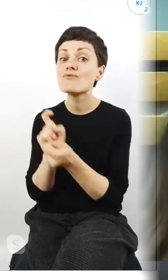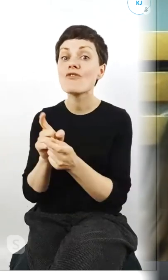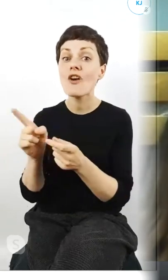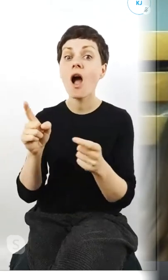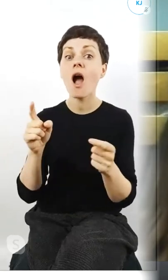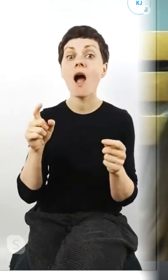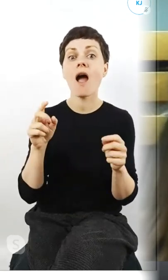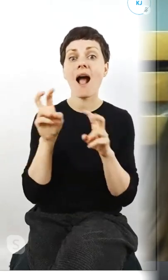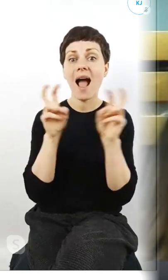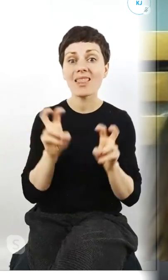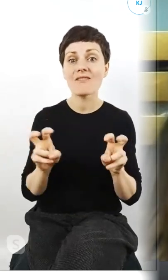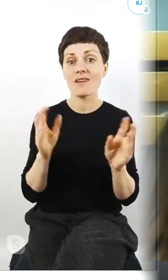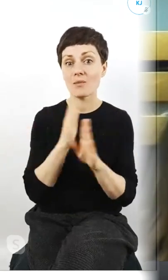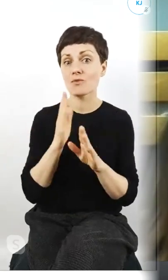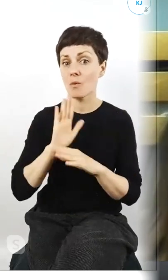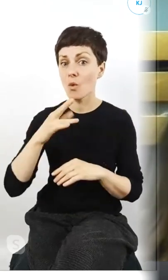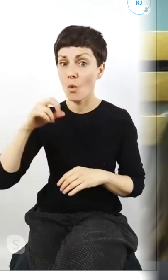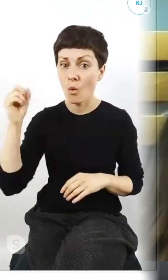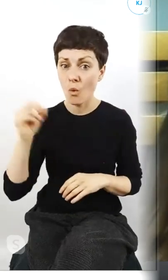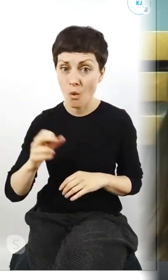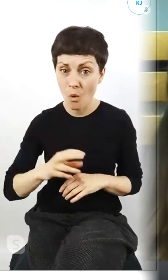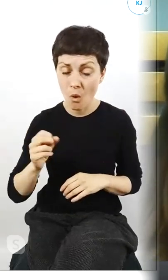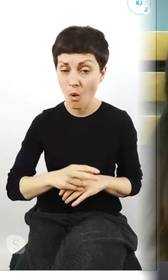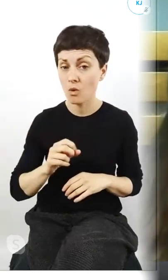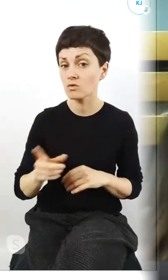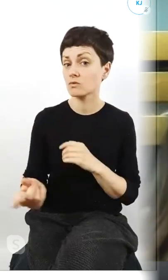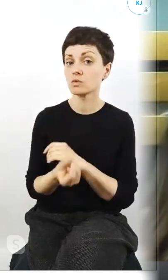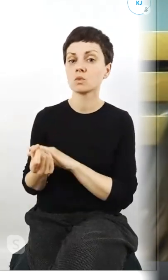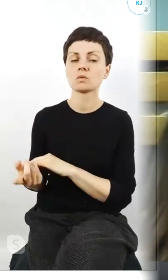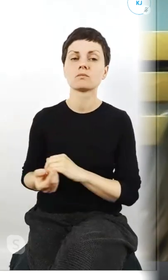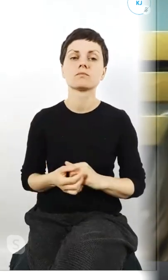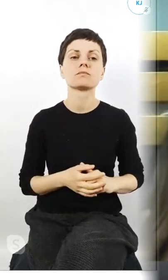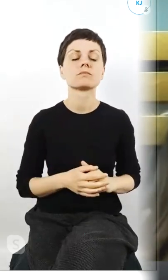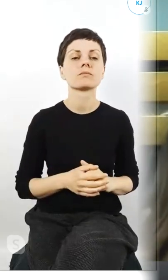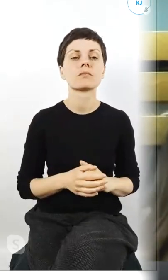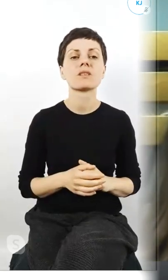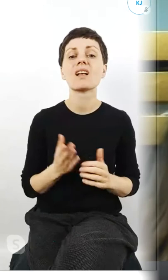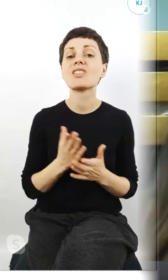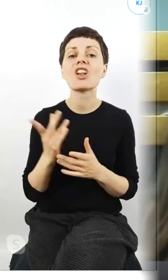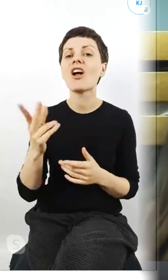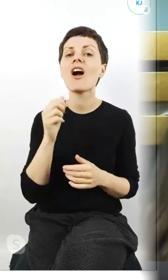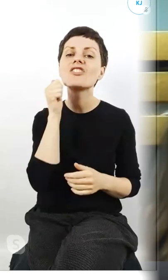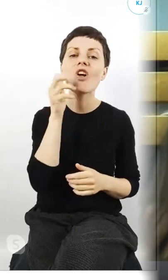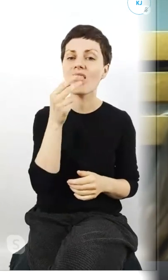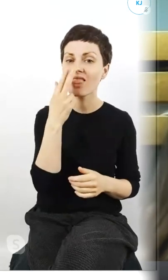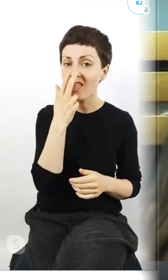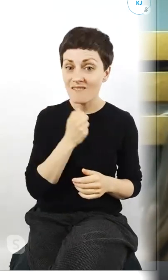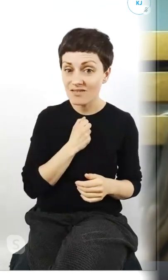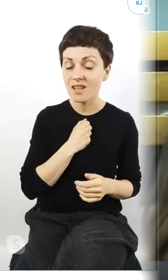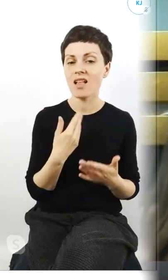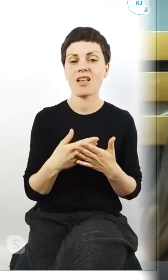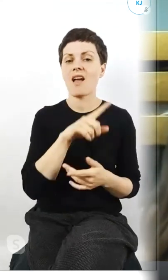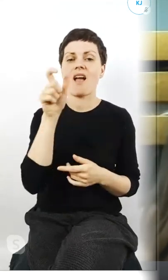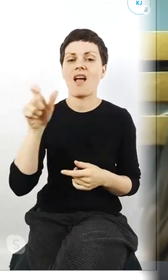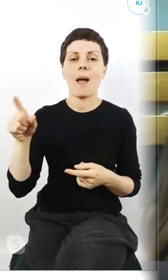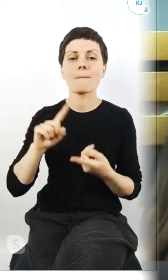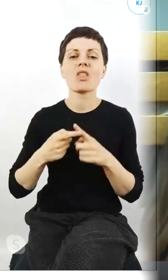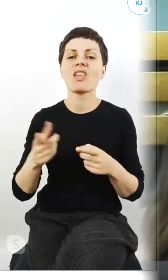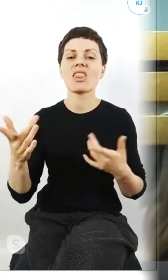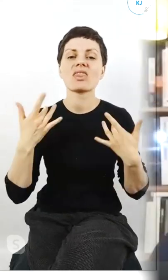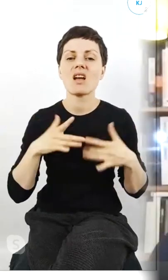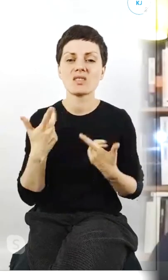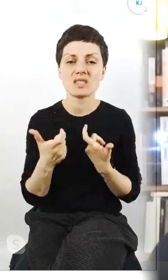przyniesie jeszcze gorsze skutki tylko nie jest zazwyczaj nie jest widoczne na co dzień i przez to politycy nie chcą nic robić